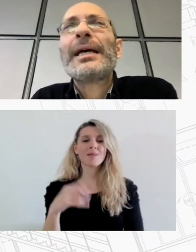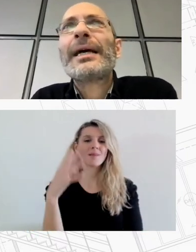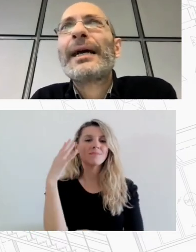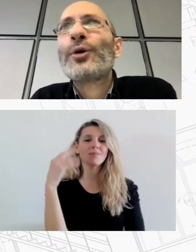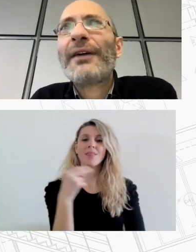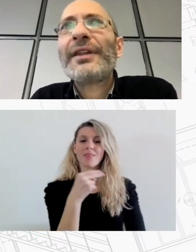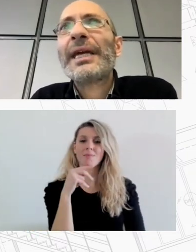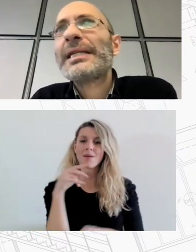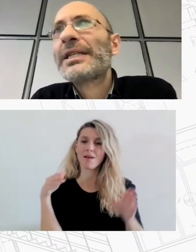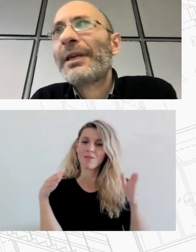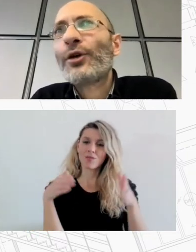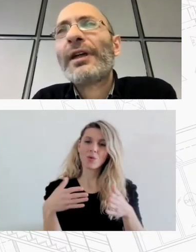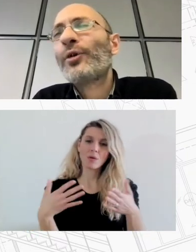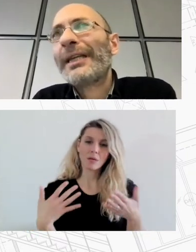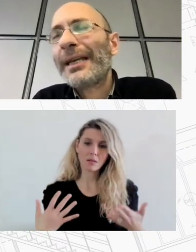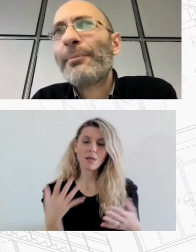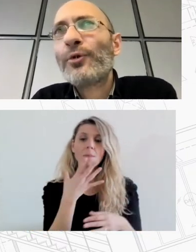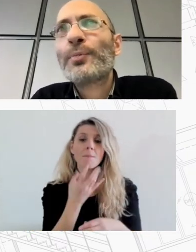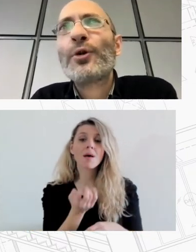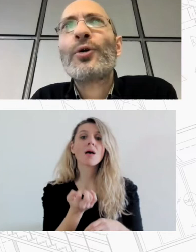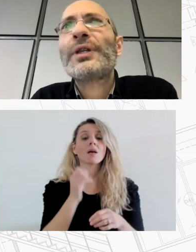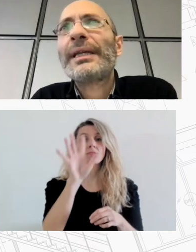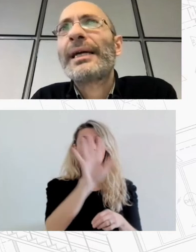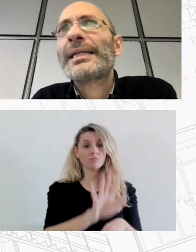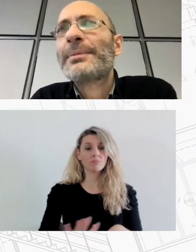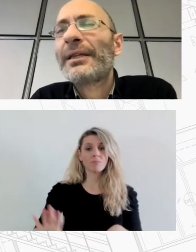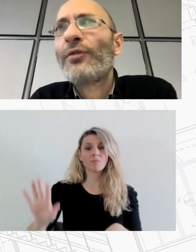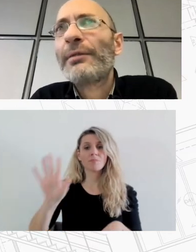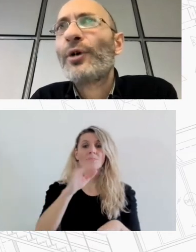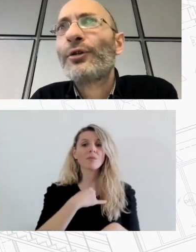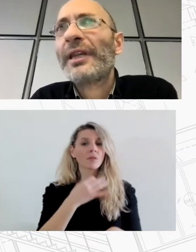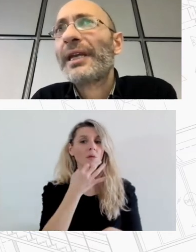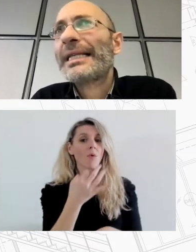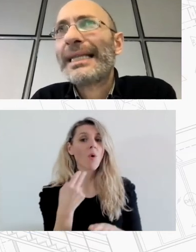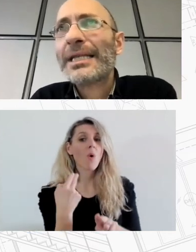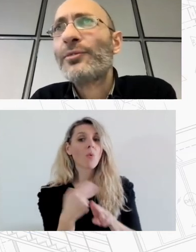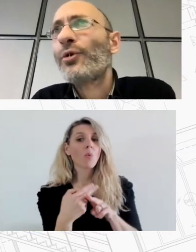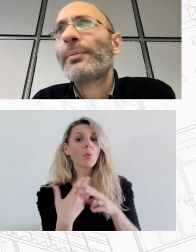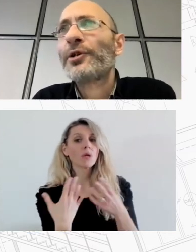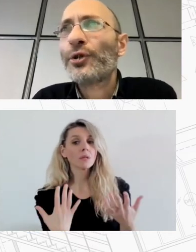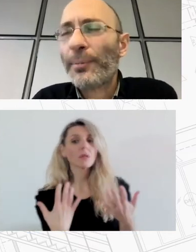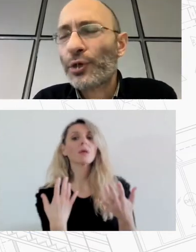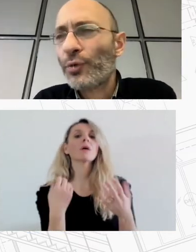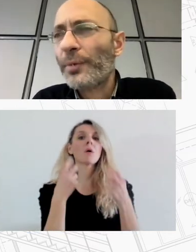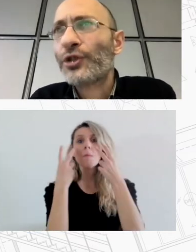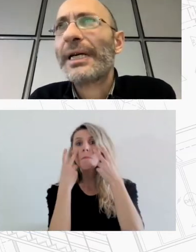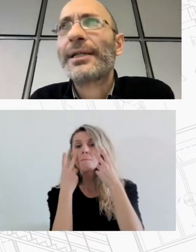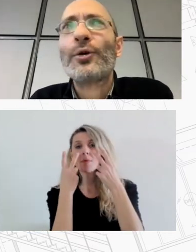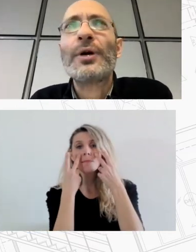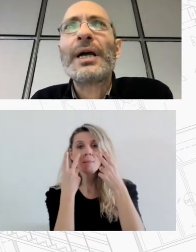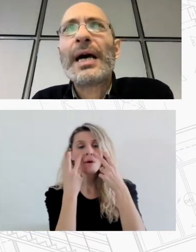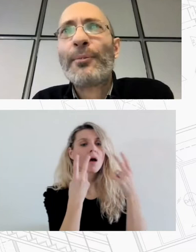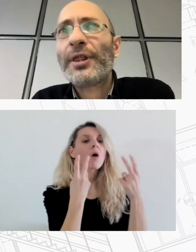χαρτογραφήθηκε ένας σε σημαντικό βαθμό καταρχήν να πω ως πρόλογο ότι εντάξει σε σημαντικό βαθμό χαρτογραφήθηκε ένα στάσιμο όλο και περισσότερο αποξιούμενο